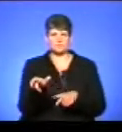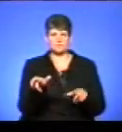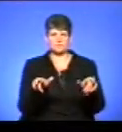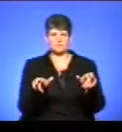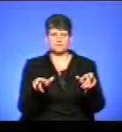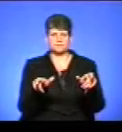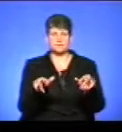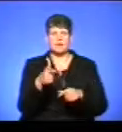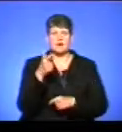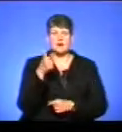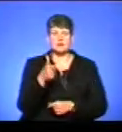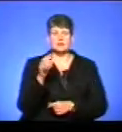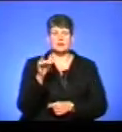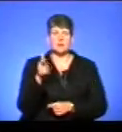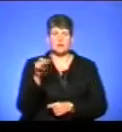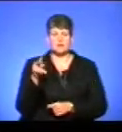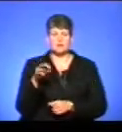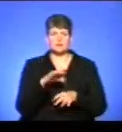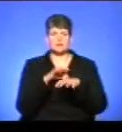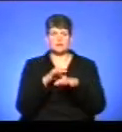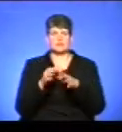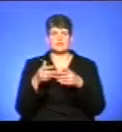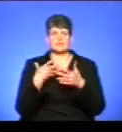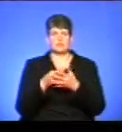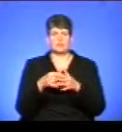Ганна Голод воде нас на своє подвір'я.